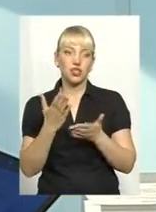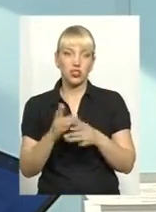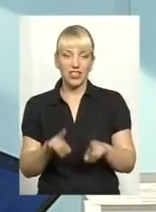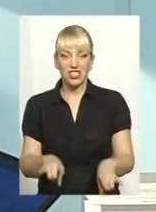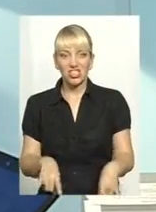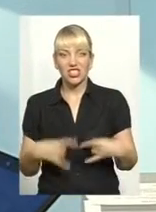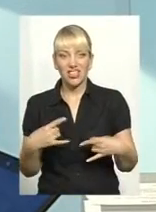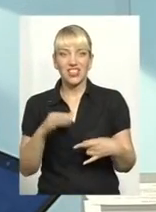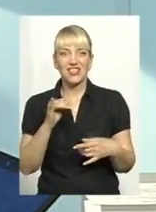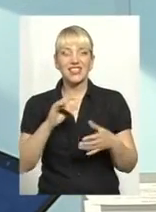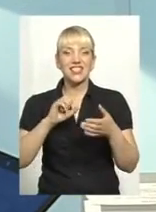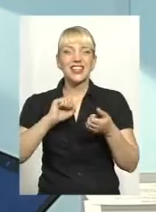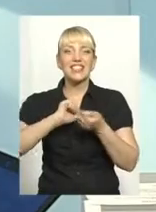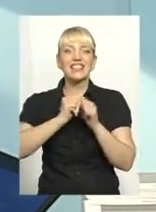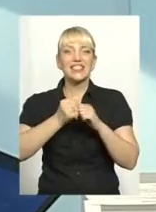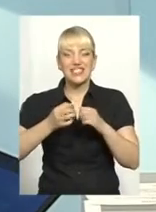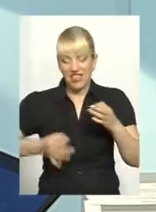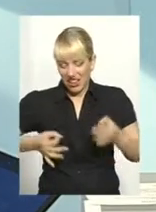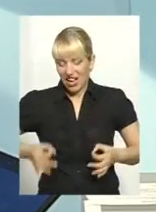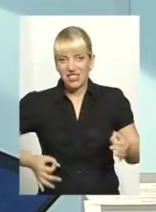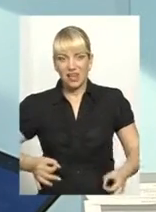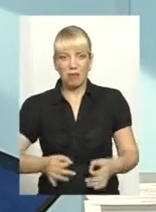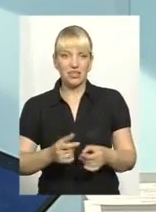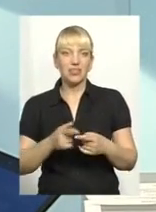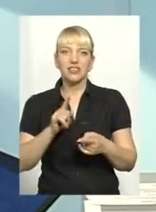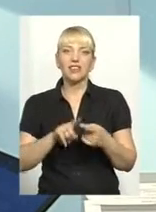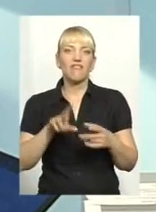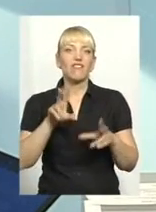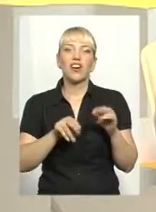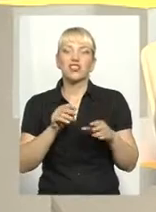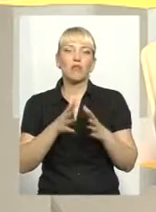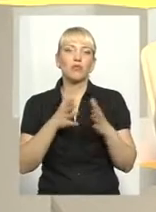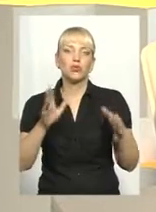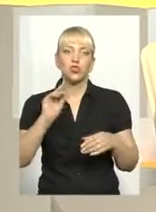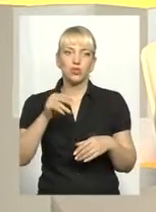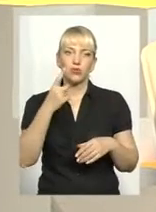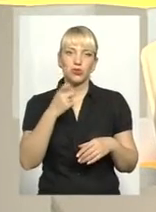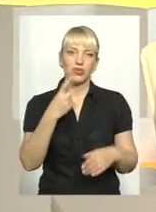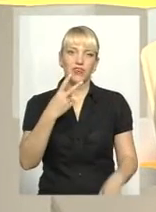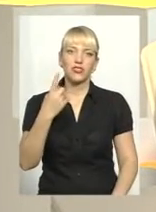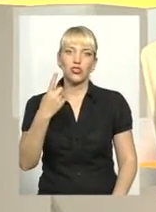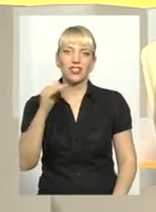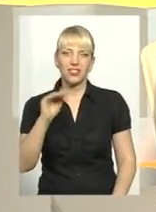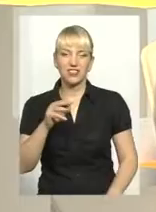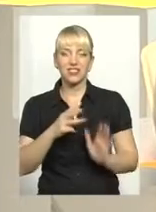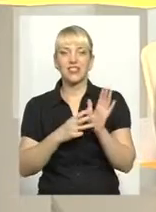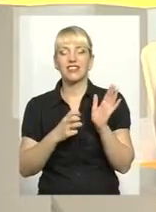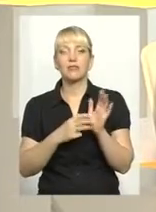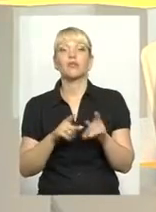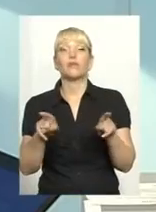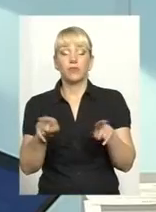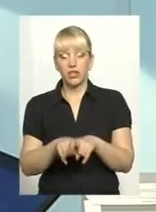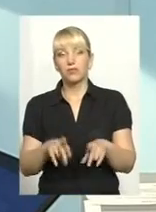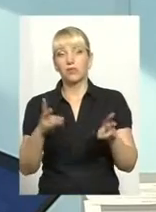зі стразами, які переважають вартістю більше, ніж 121 тисяча вісімсот, то їх теж